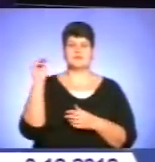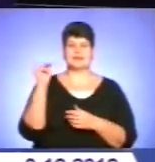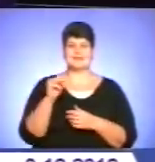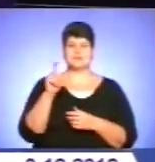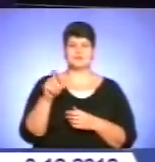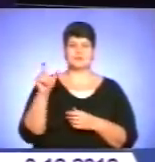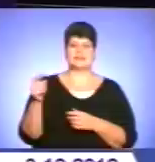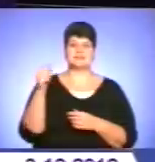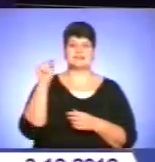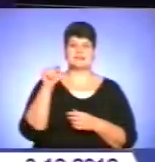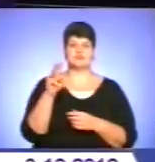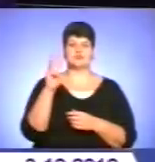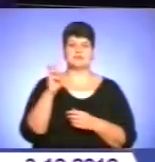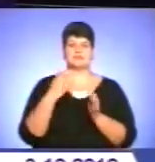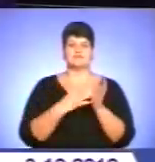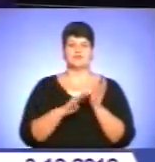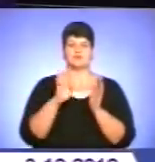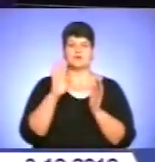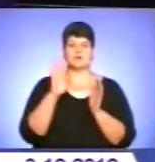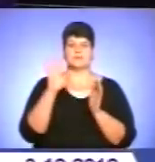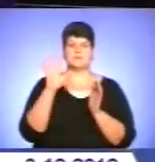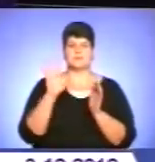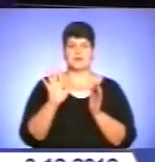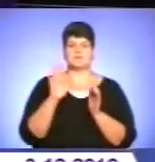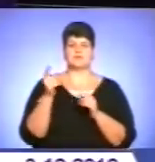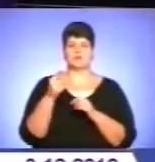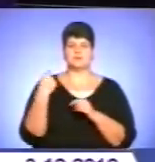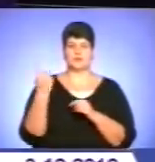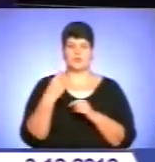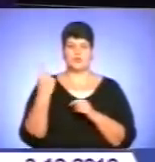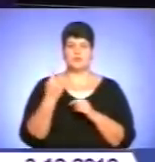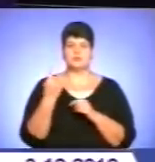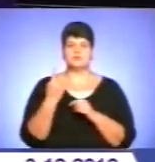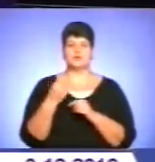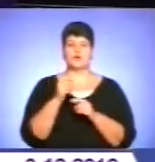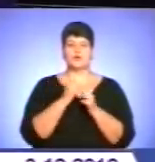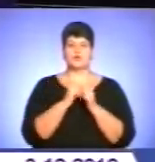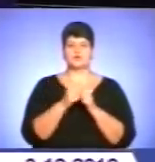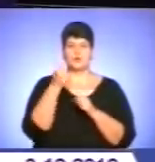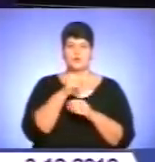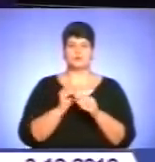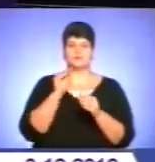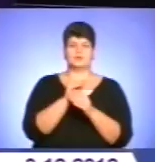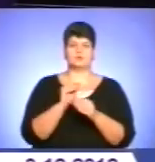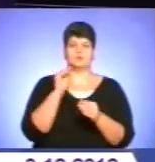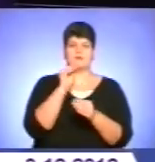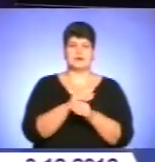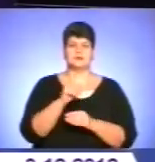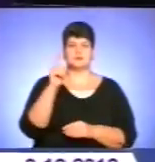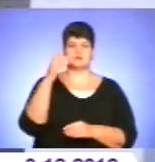З них 1395 у Тернопільській області. Щороку додається близько 150 нових випадків.